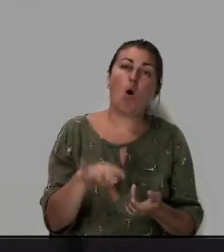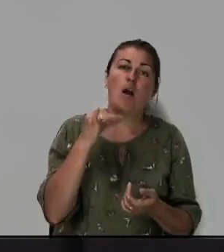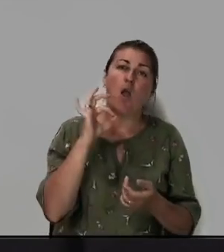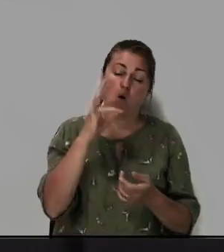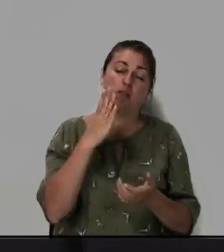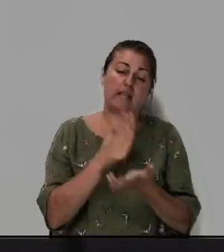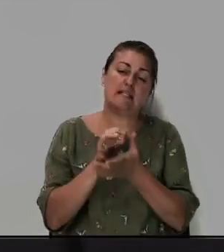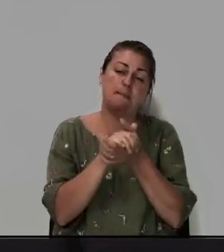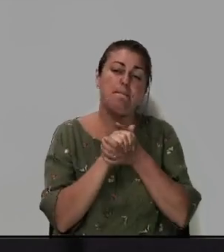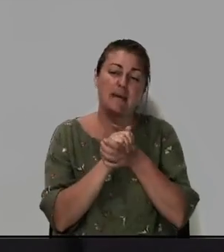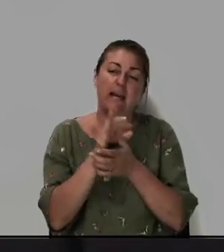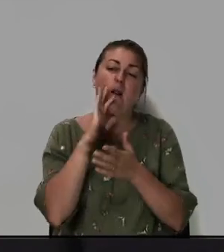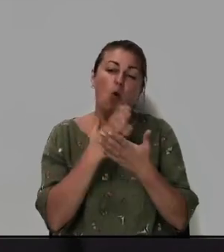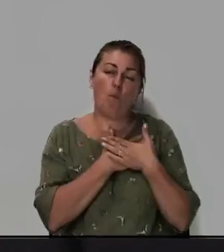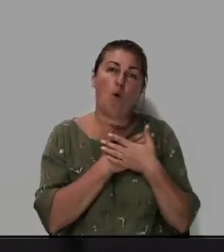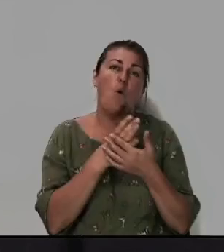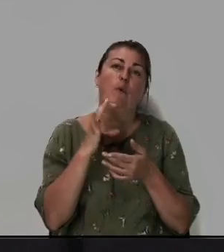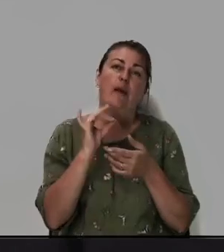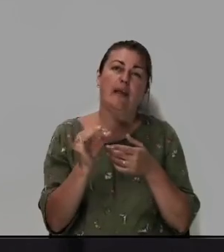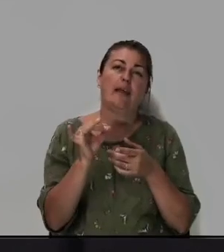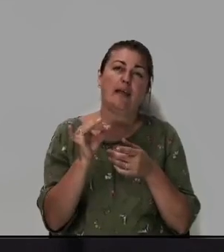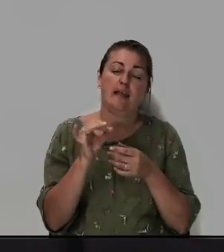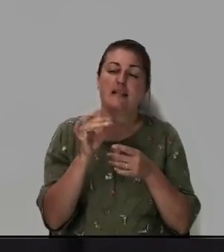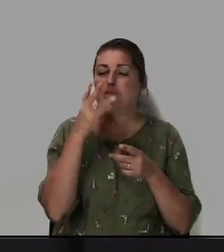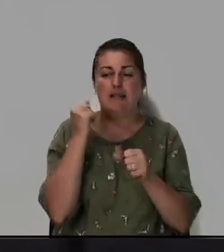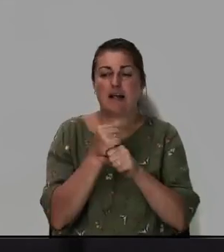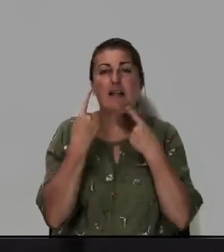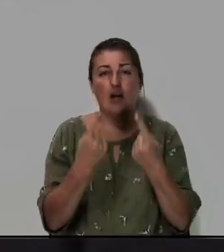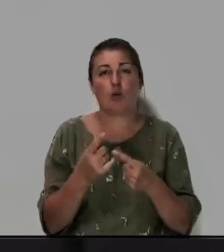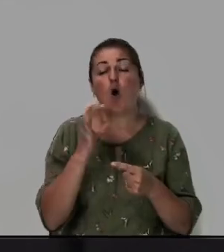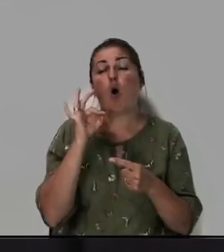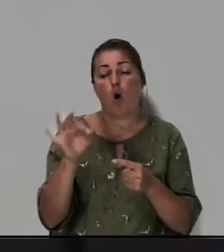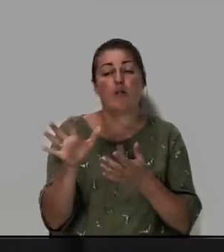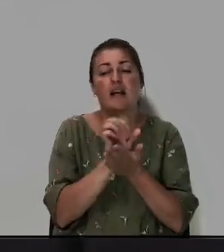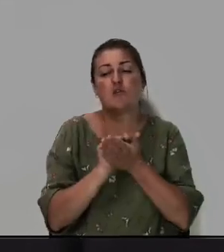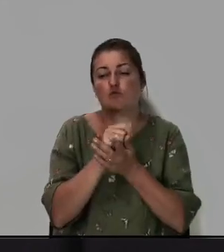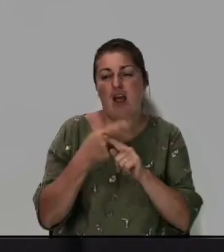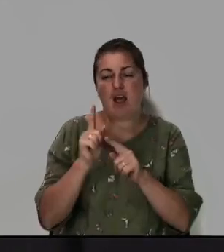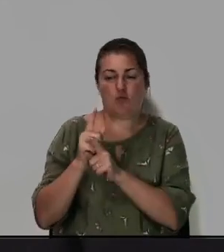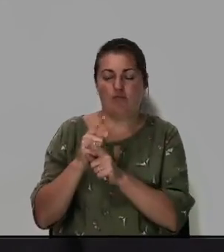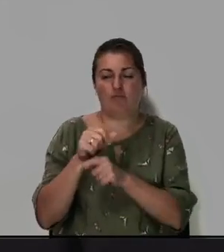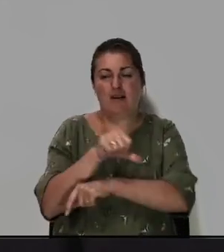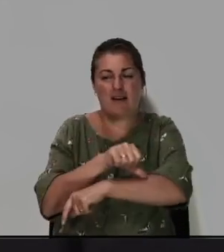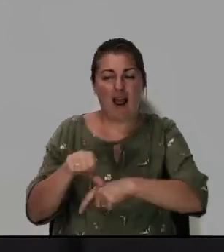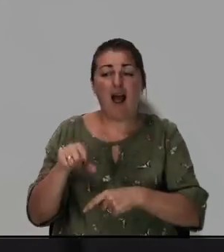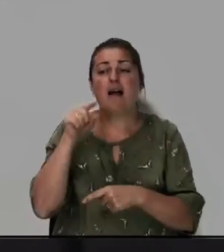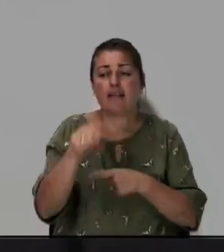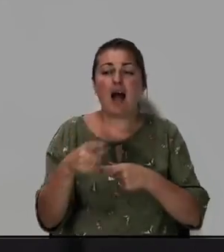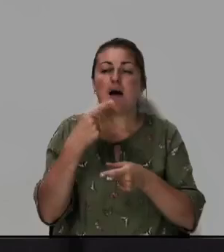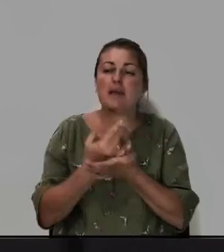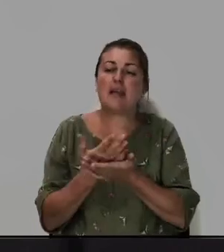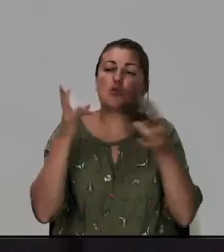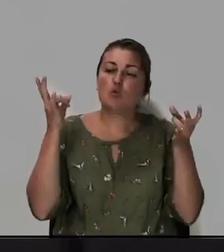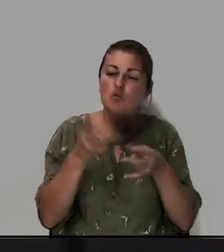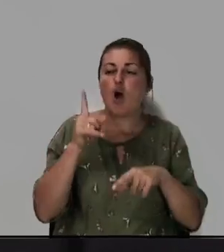Он есть мир и любовь и из-за обоих дел это одно. И Он разрушает эту преграду. Там, где есть нужда,